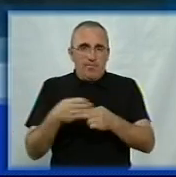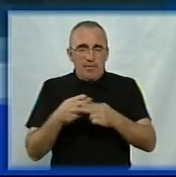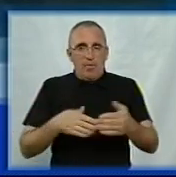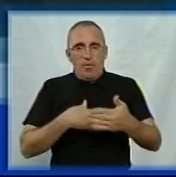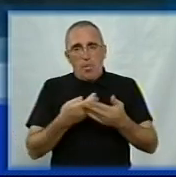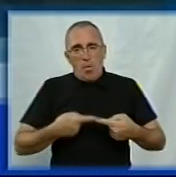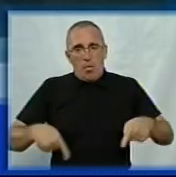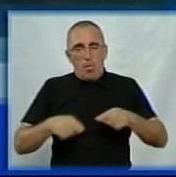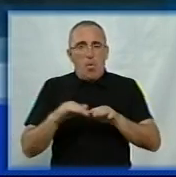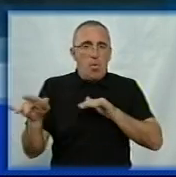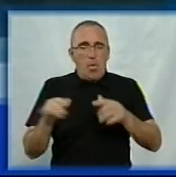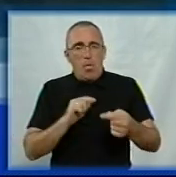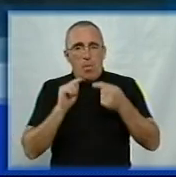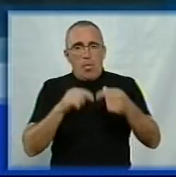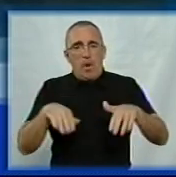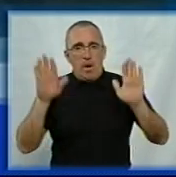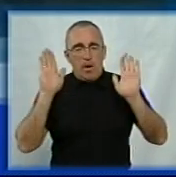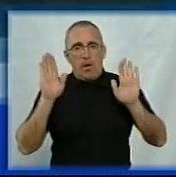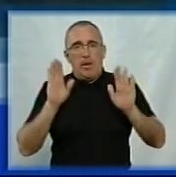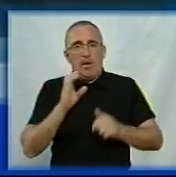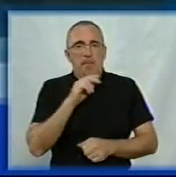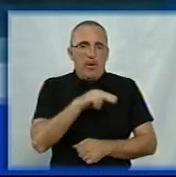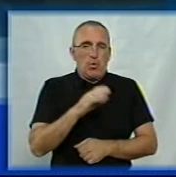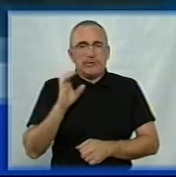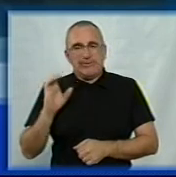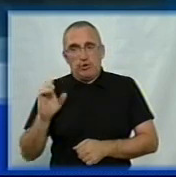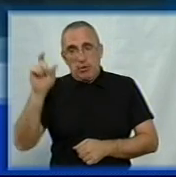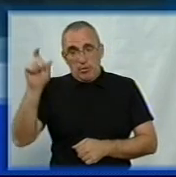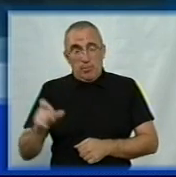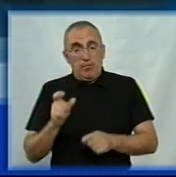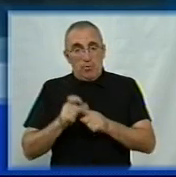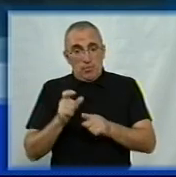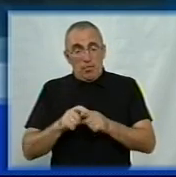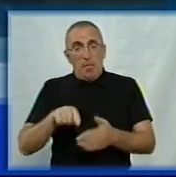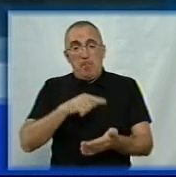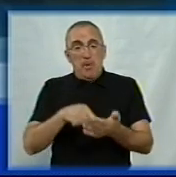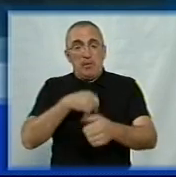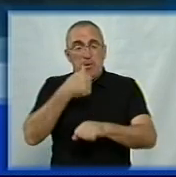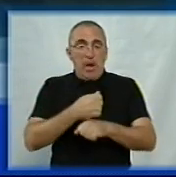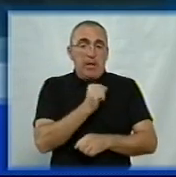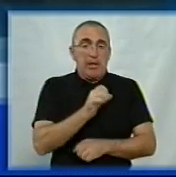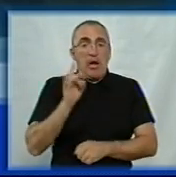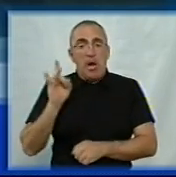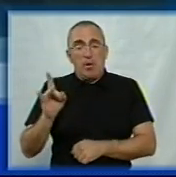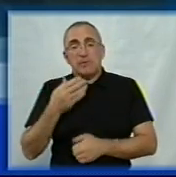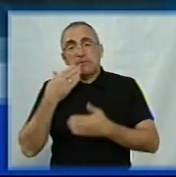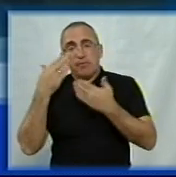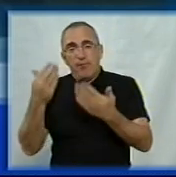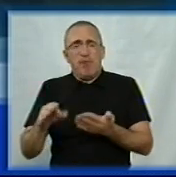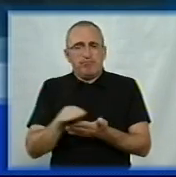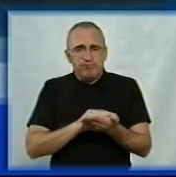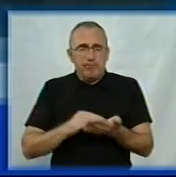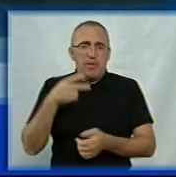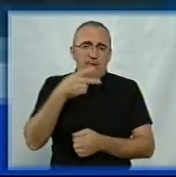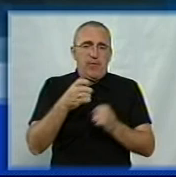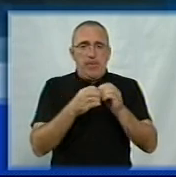організації «Рух опору капітуляції» Дмитро Сінченко. За його словами, до міського голови Андрія Райковича звертався неодноразово з